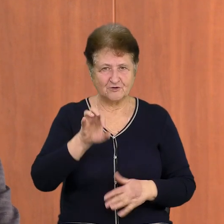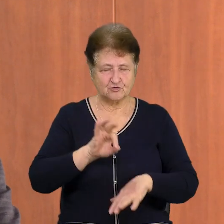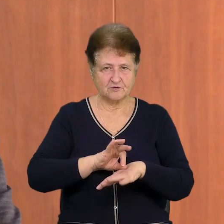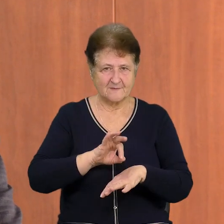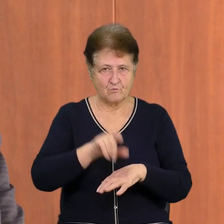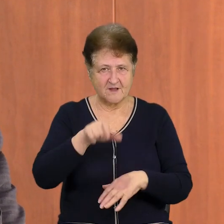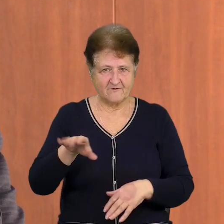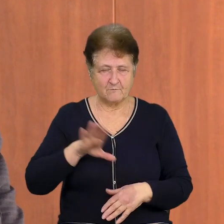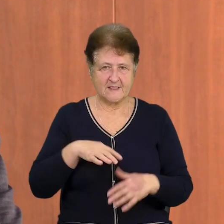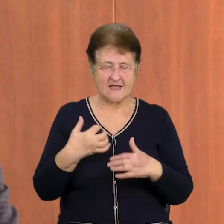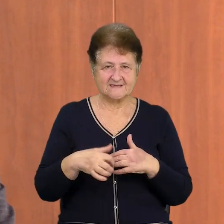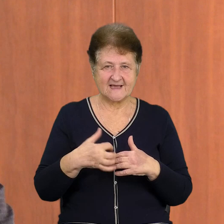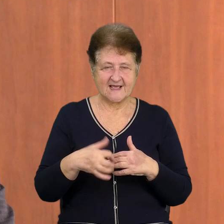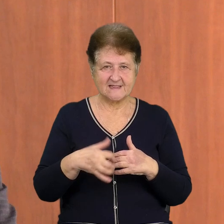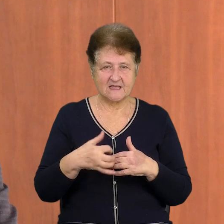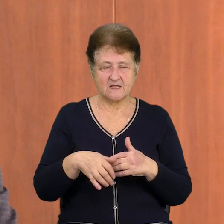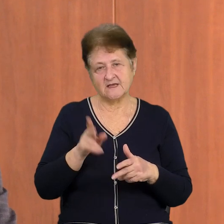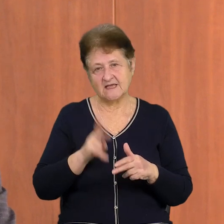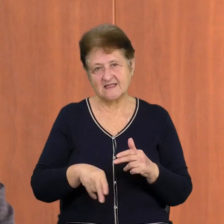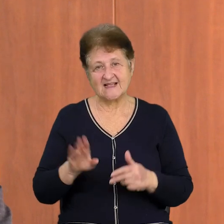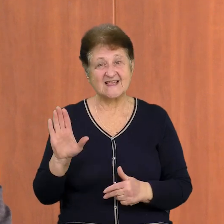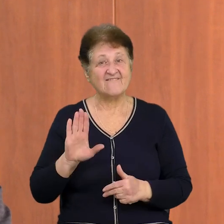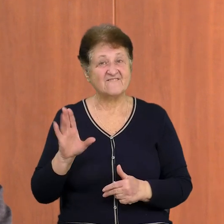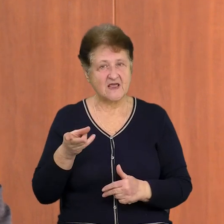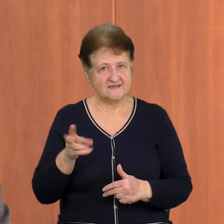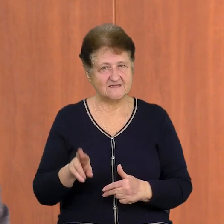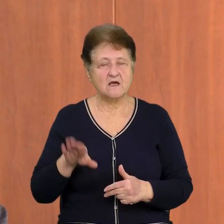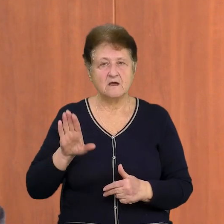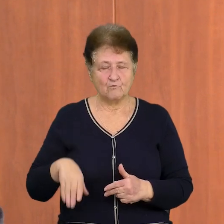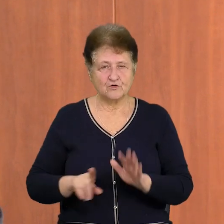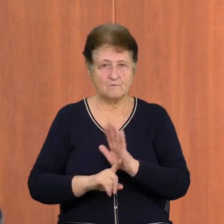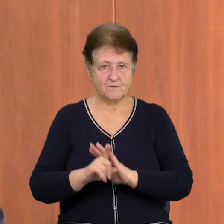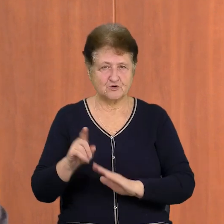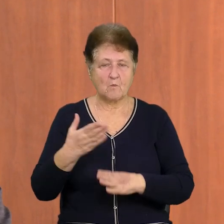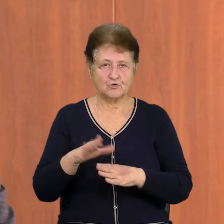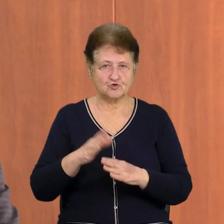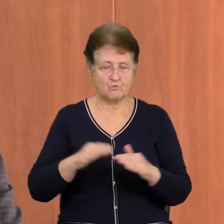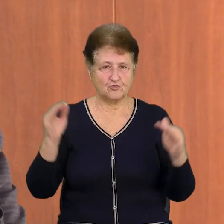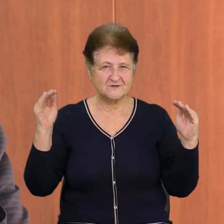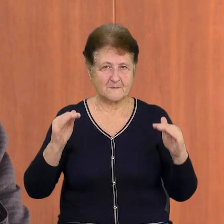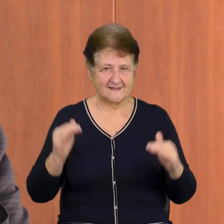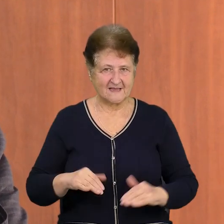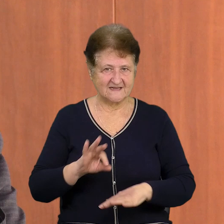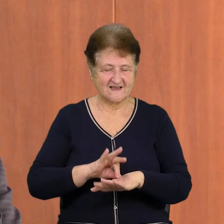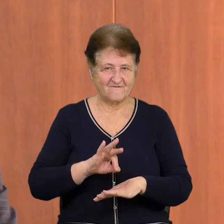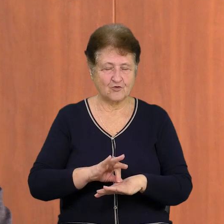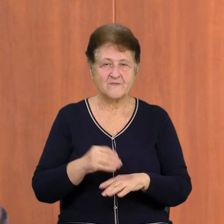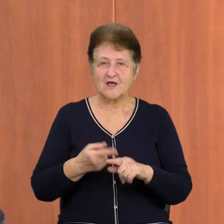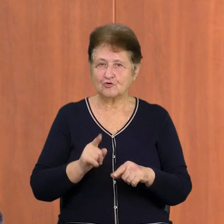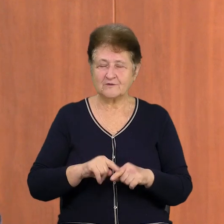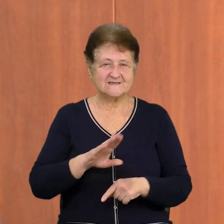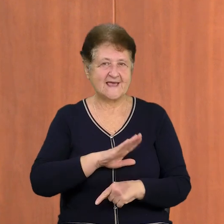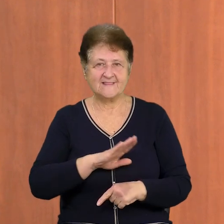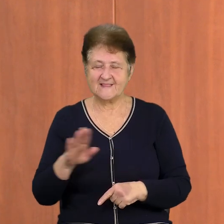була середина кінець вересня, потім воно почало поступово, захворювання, почало спадати. Але це ще не